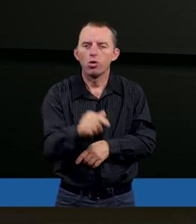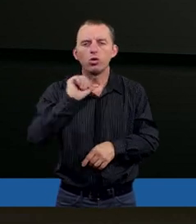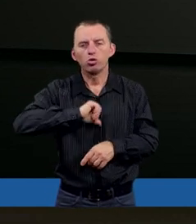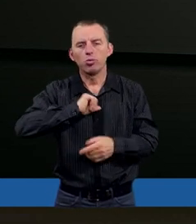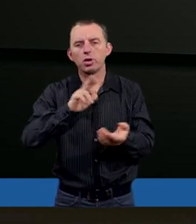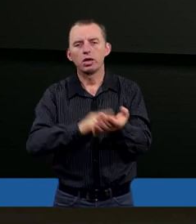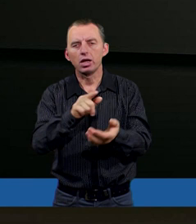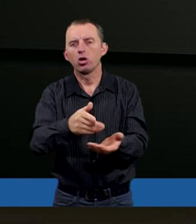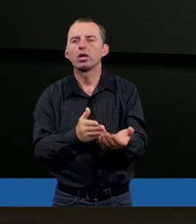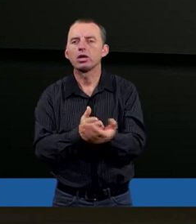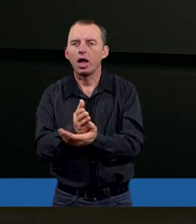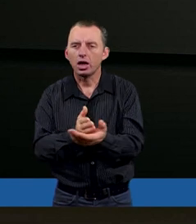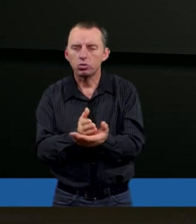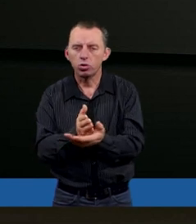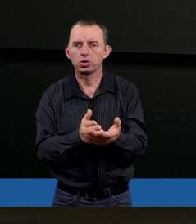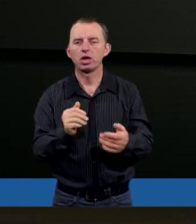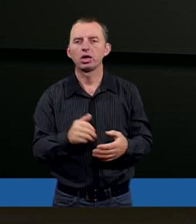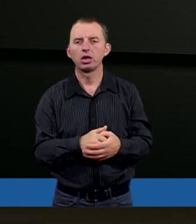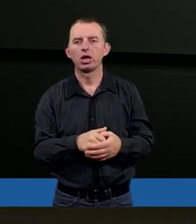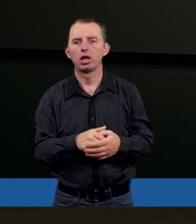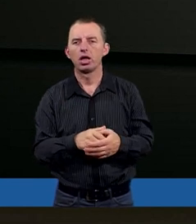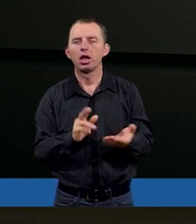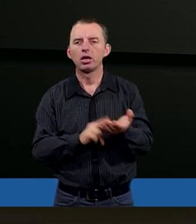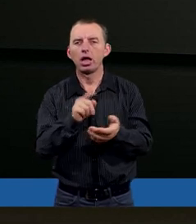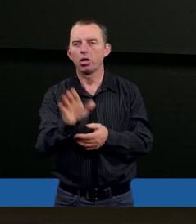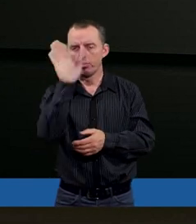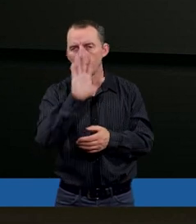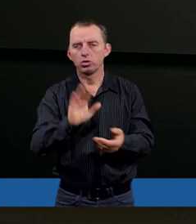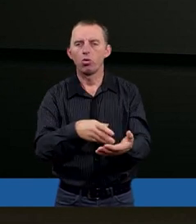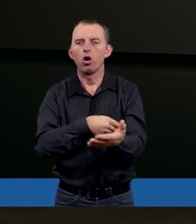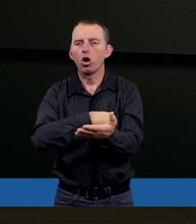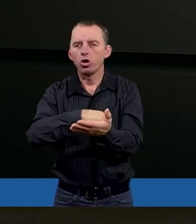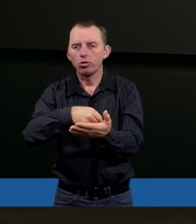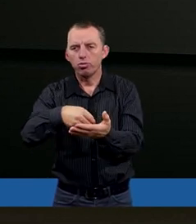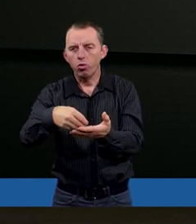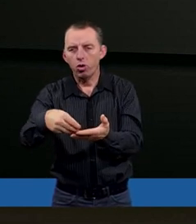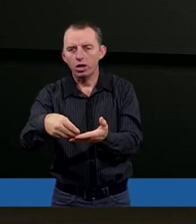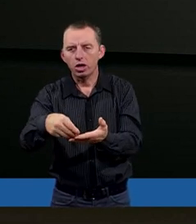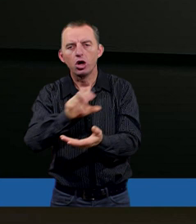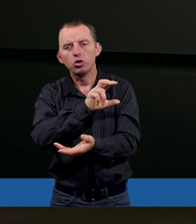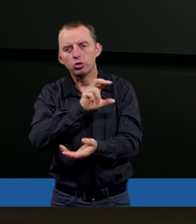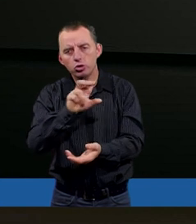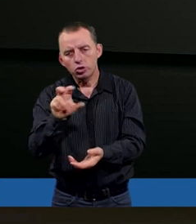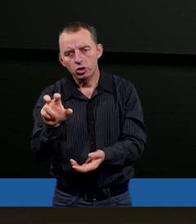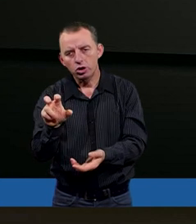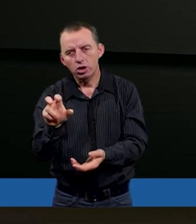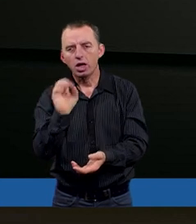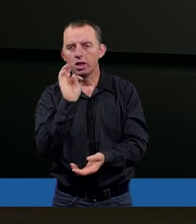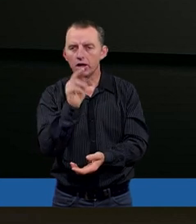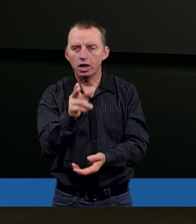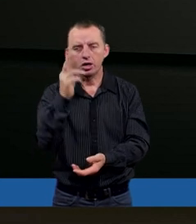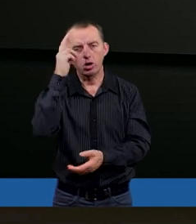zasłużyć. I na tę Bożą odpłatę. Ale czy takie